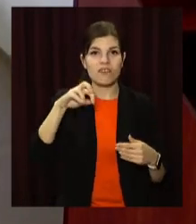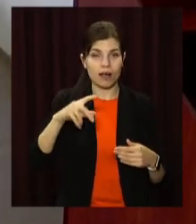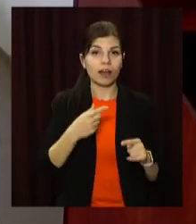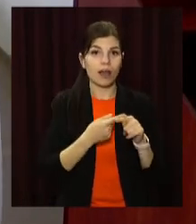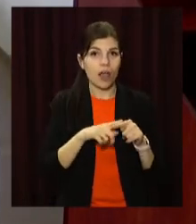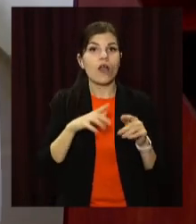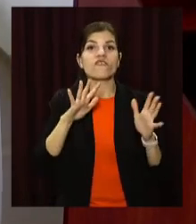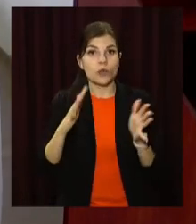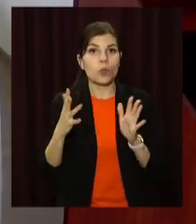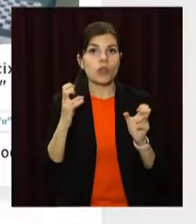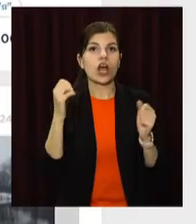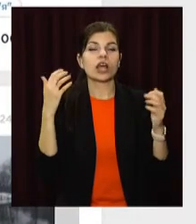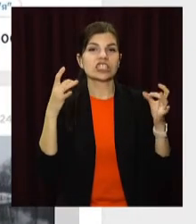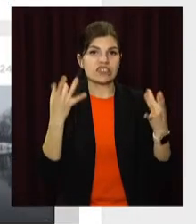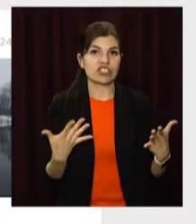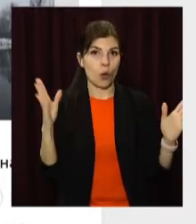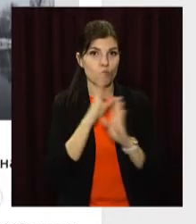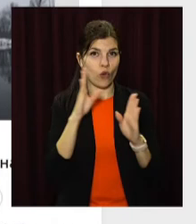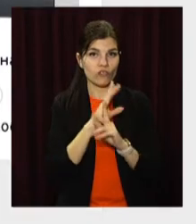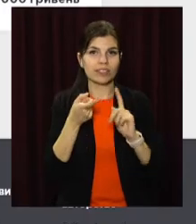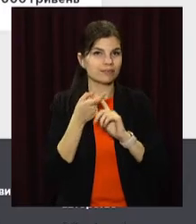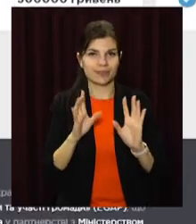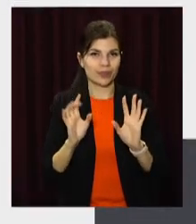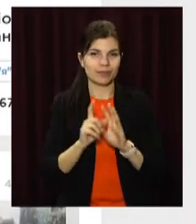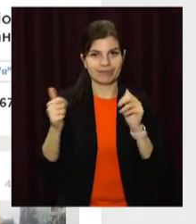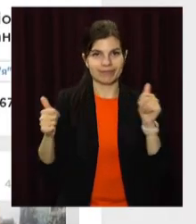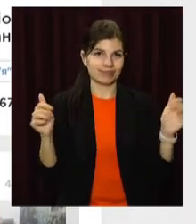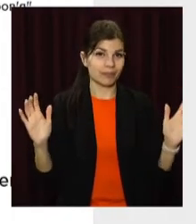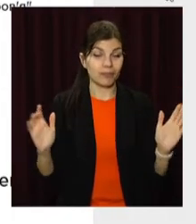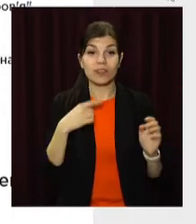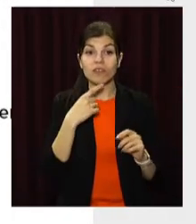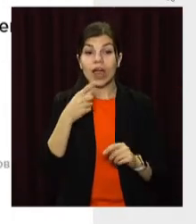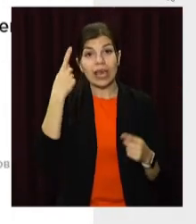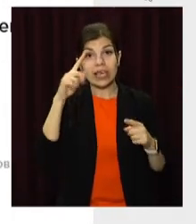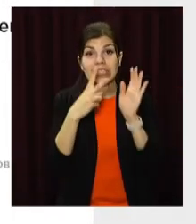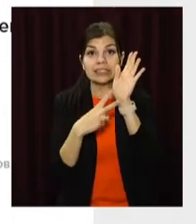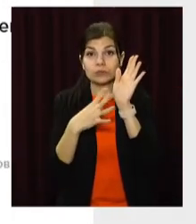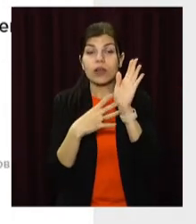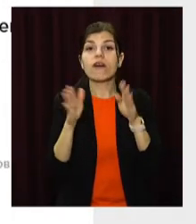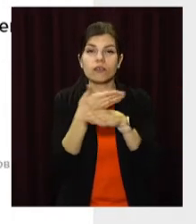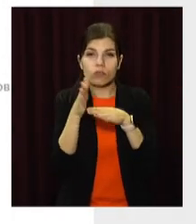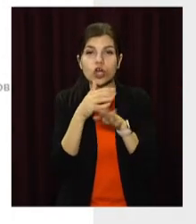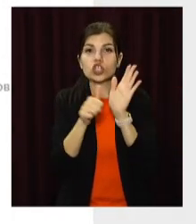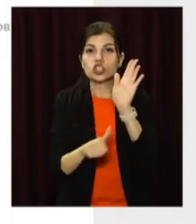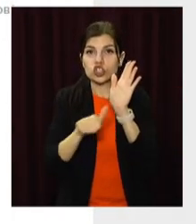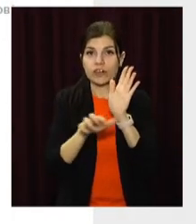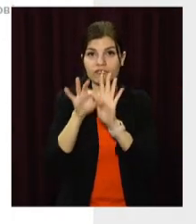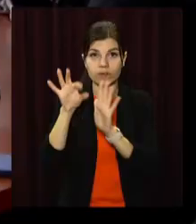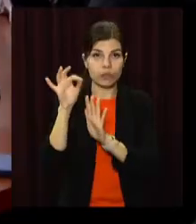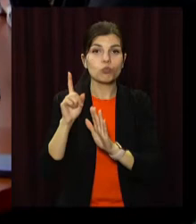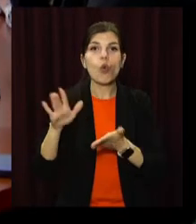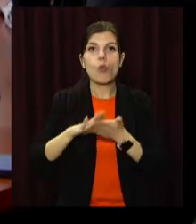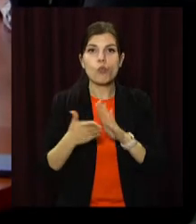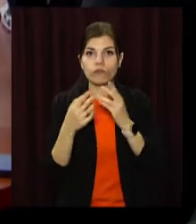так далі, вони відбуватимуться на свіжому повіту. Загалом цьогоріч кам'янчани подали 79 проєктів, відібрали 66 – ті, що відповідають основним